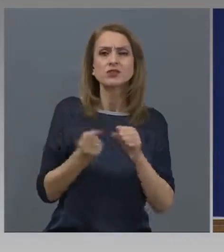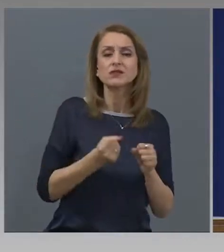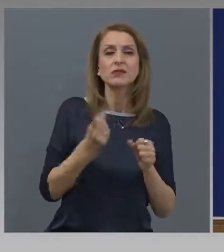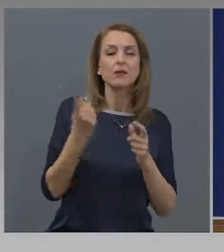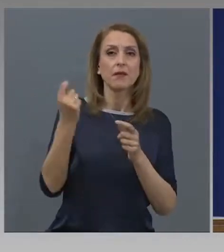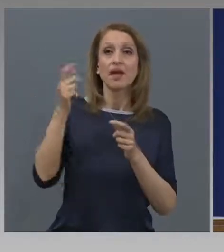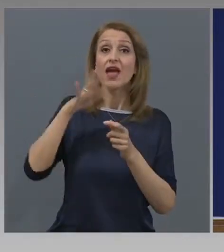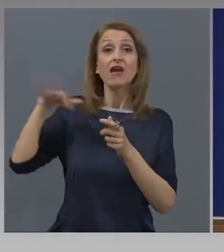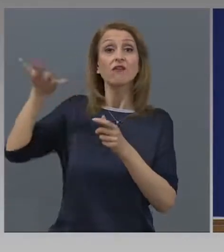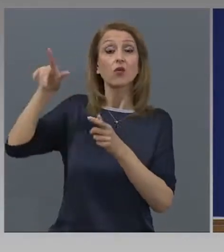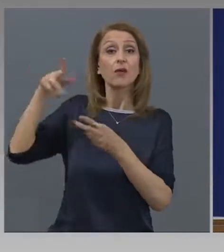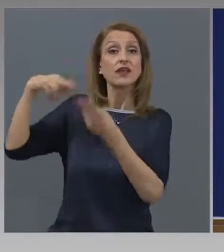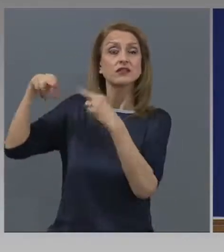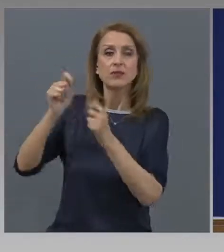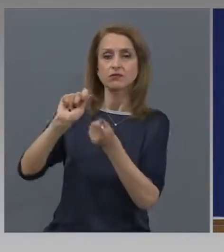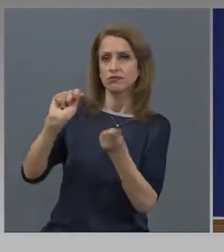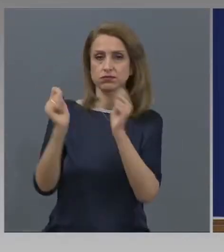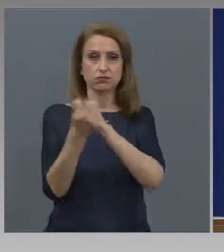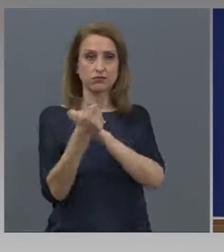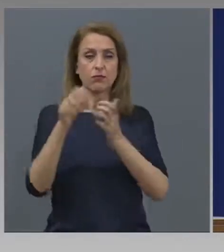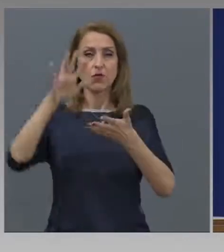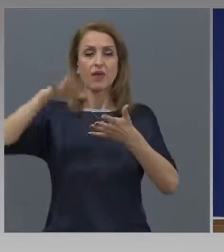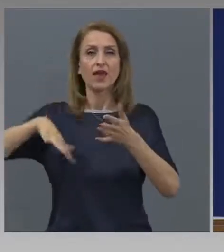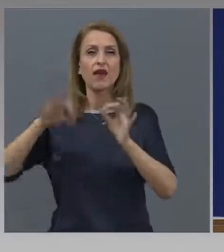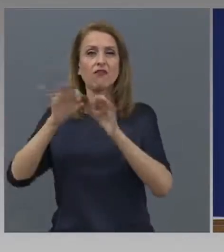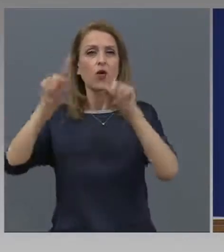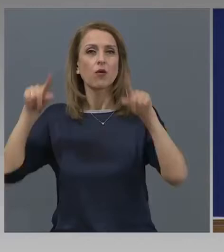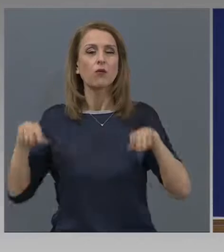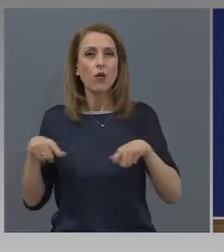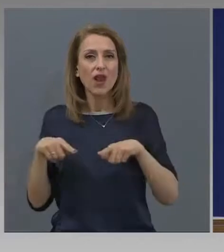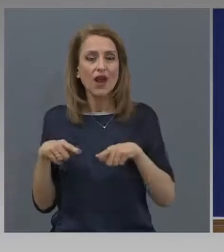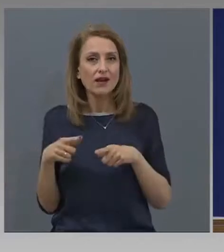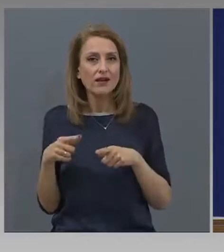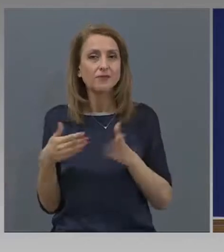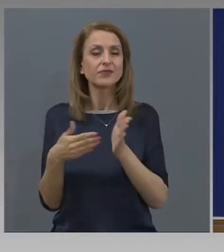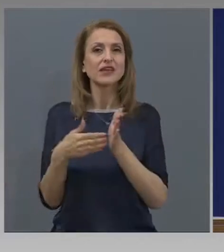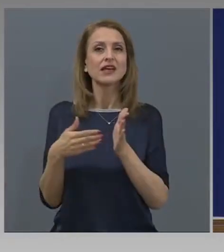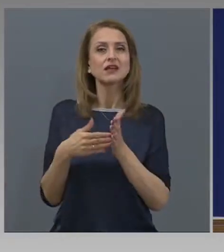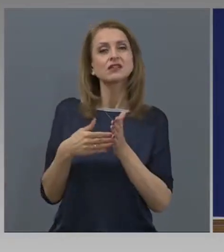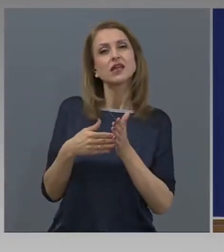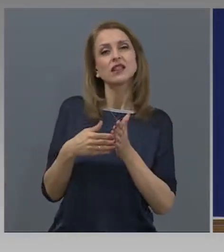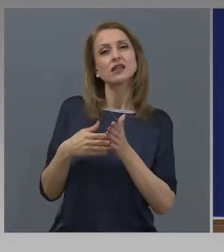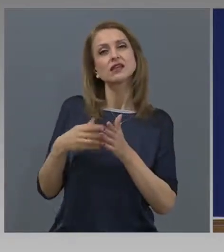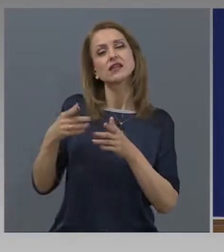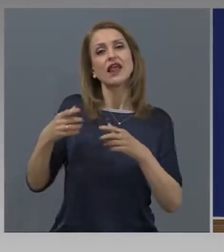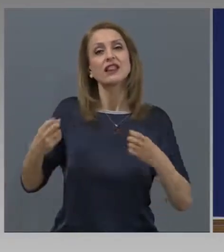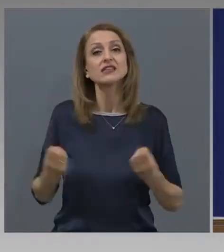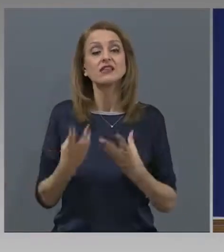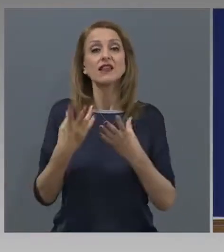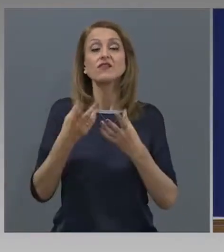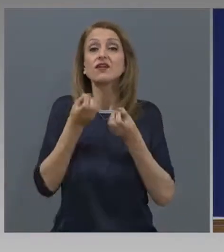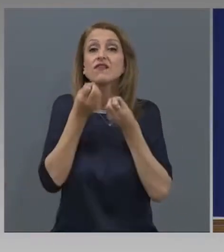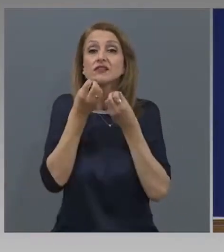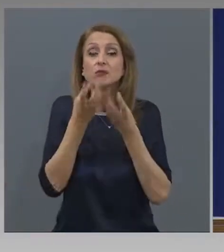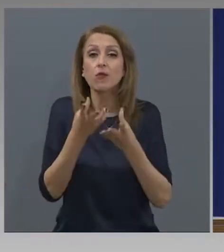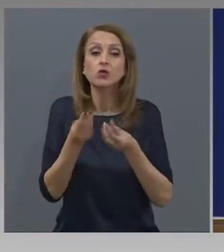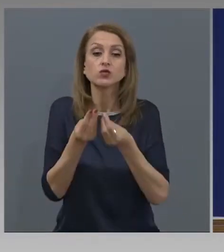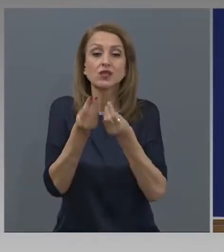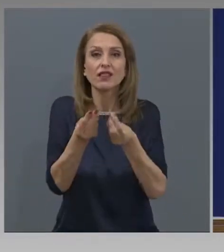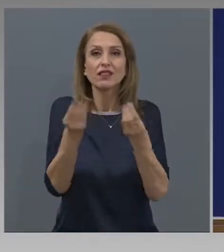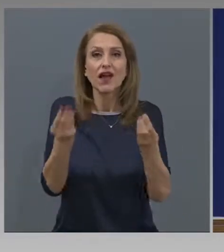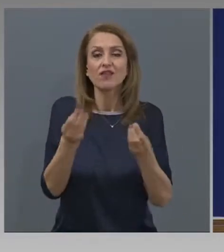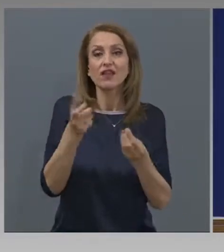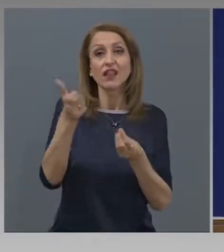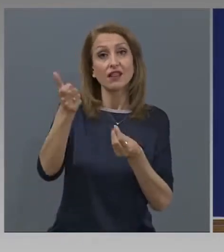страна на самата Европейска комисия, във връзка с обявяването на инициативата ШУАР, която е възможности за даване на